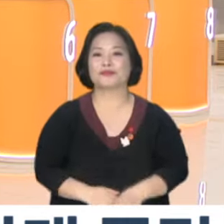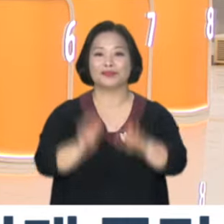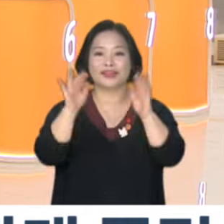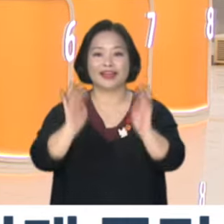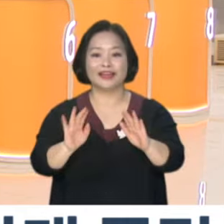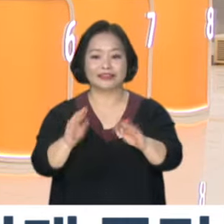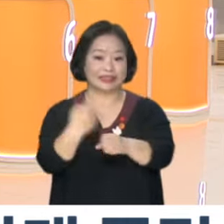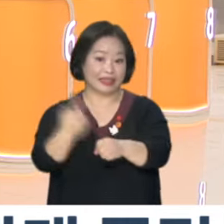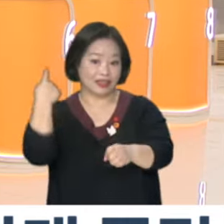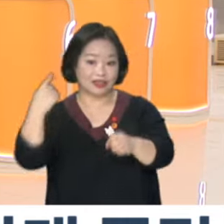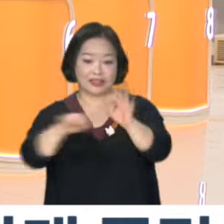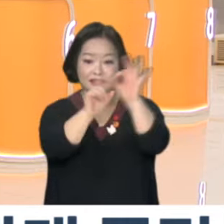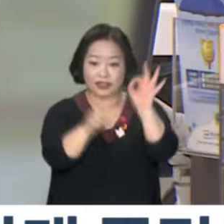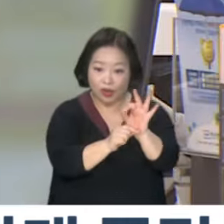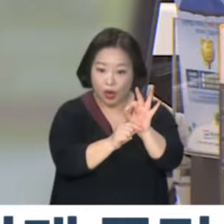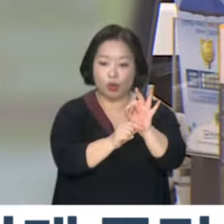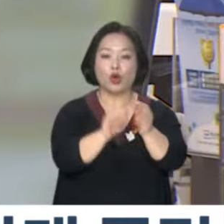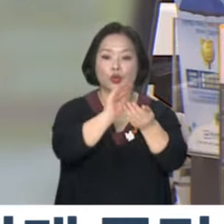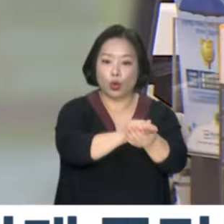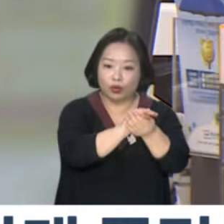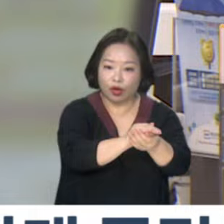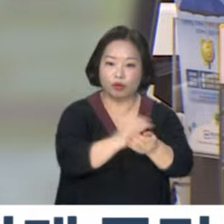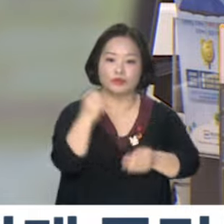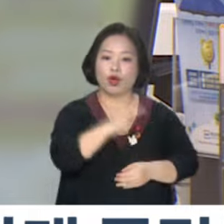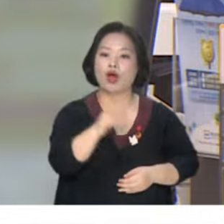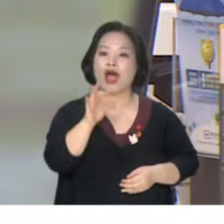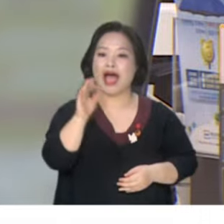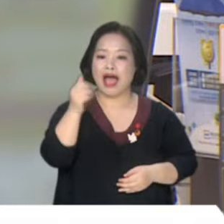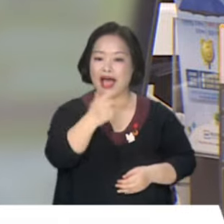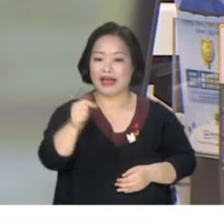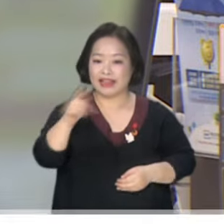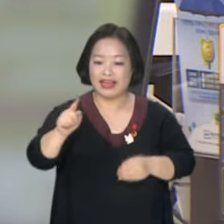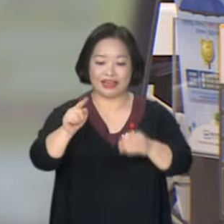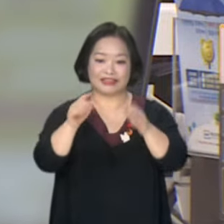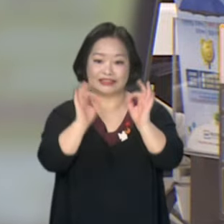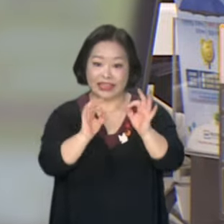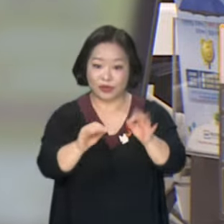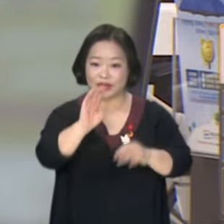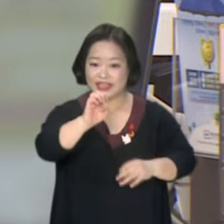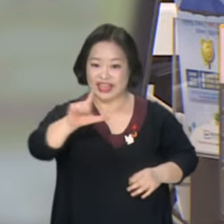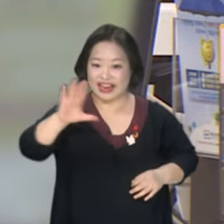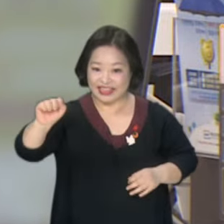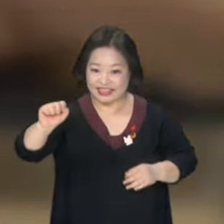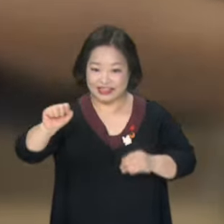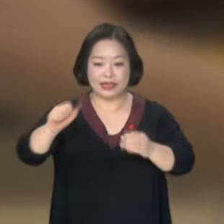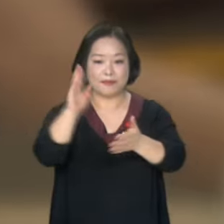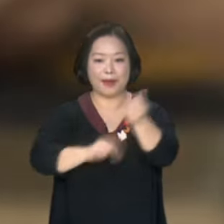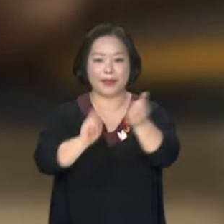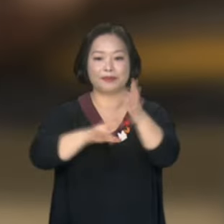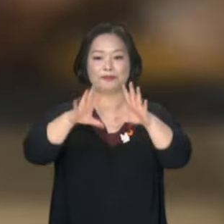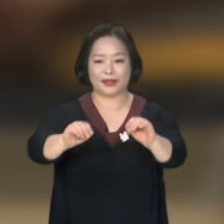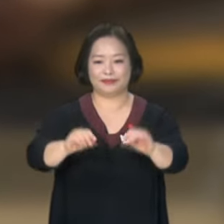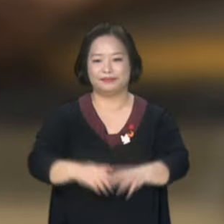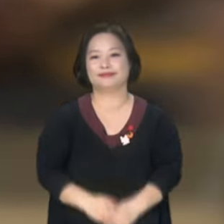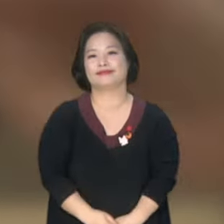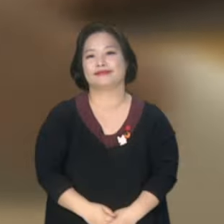앞서 지난해 10월 NH동협은행, 어제 하나은행도 ELS 판매를 잠정 중단했습니다.